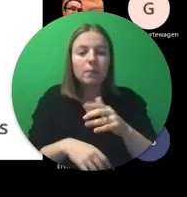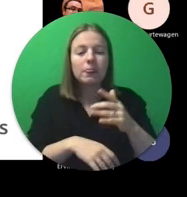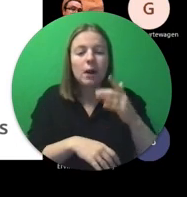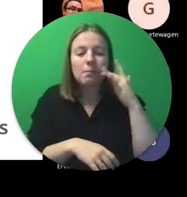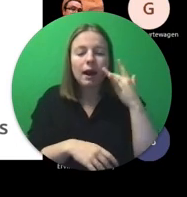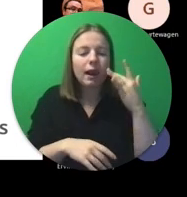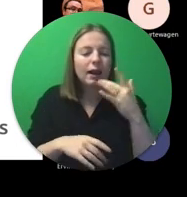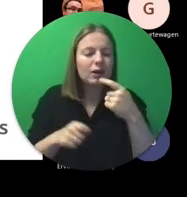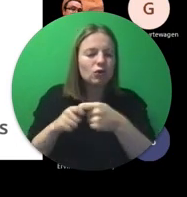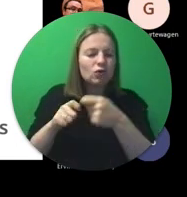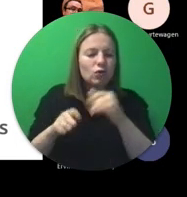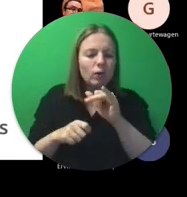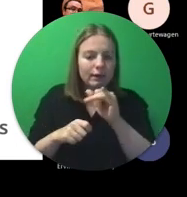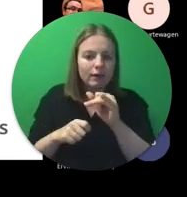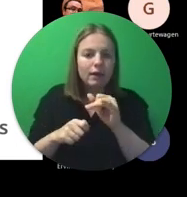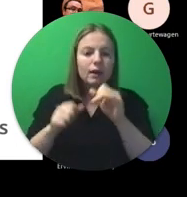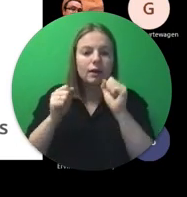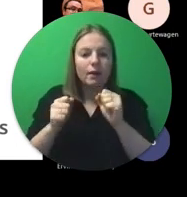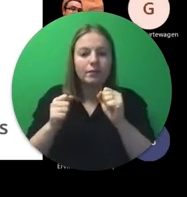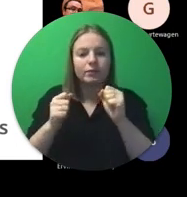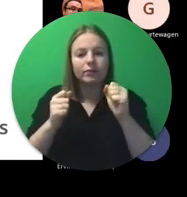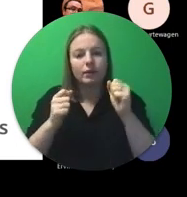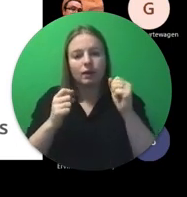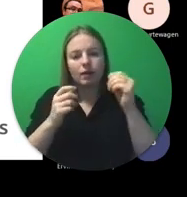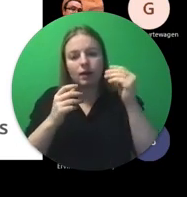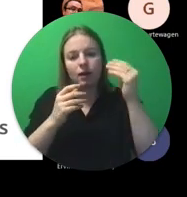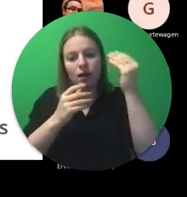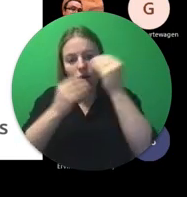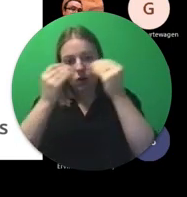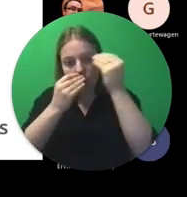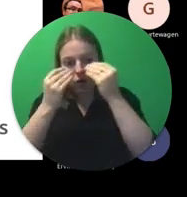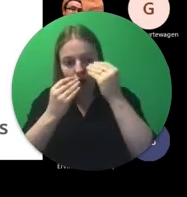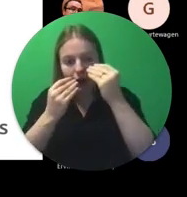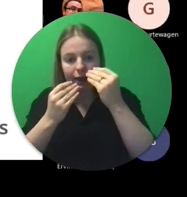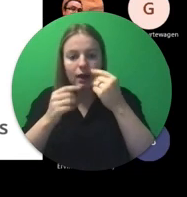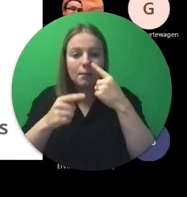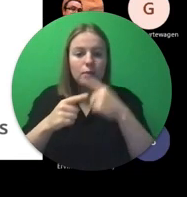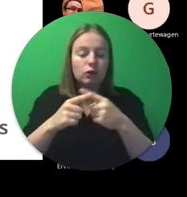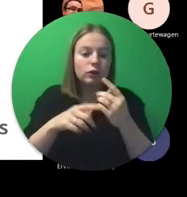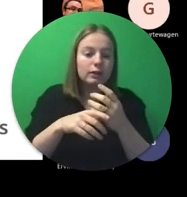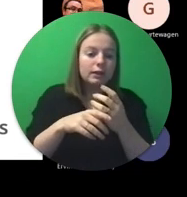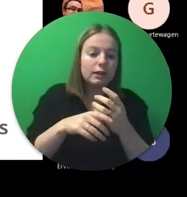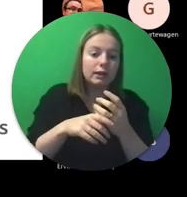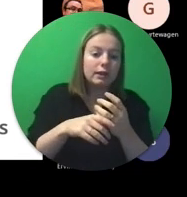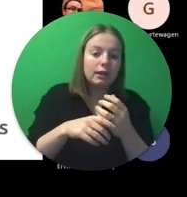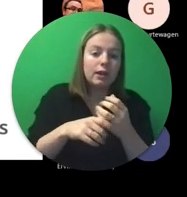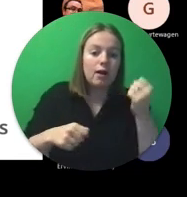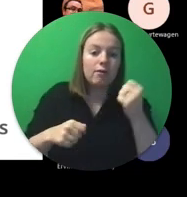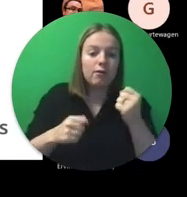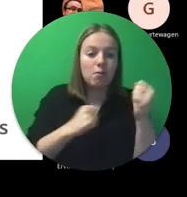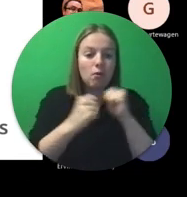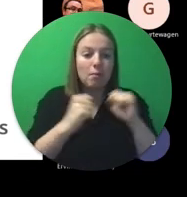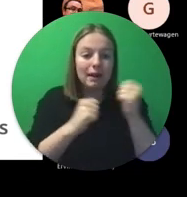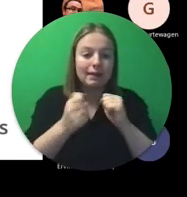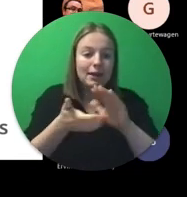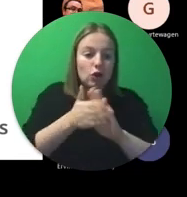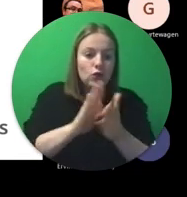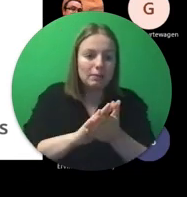in onze tool is dat je tegelijkertijd de Learning en of Staff Mobility Agreement daarin ook kan gaan aanmaken.